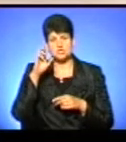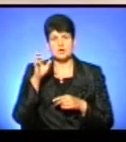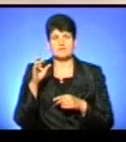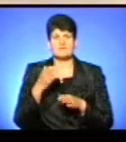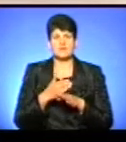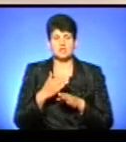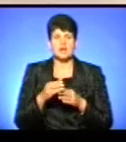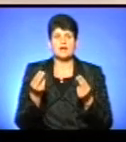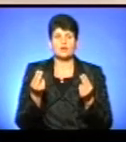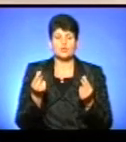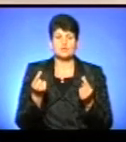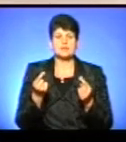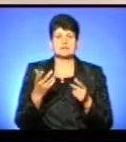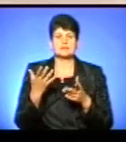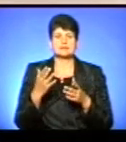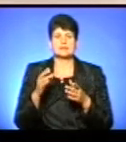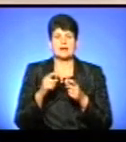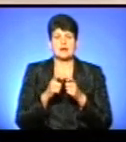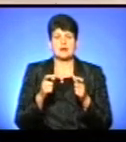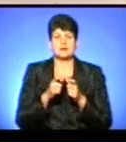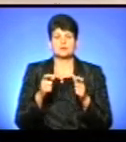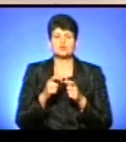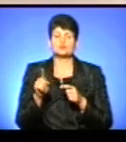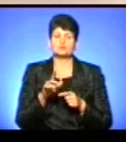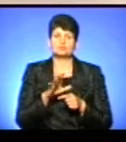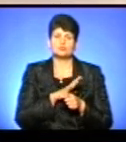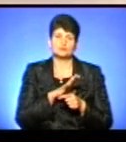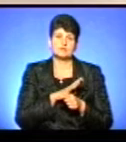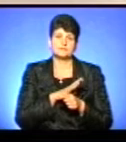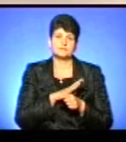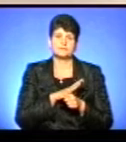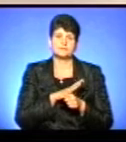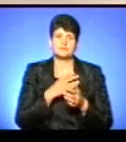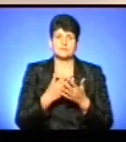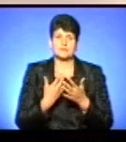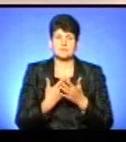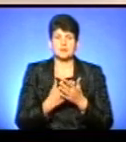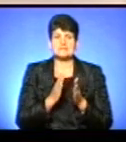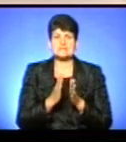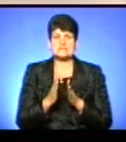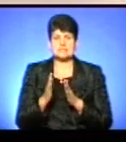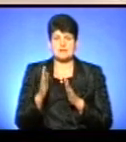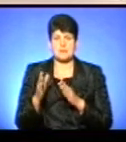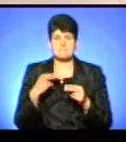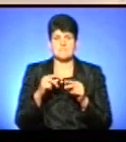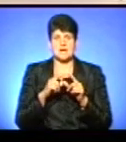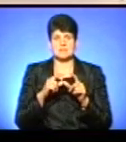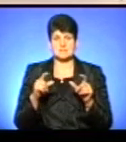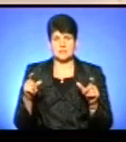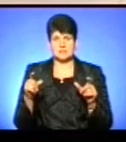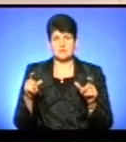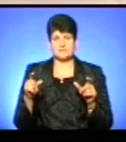виділяла кошти на дисконтну карточку, щоб була якась, наприклад, система магазинів,